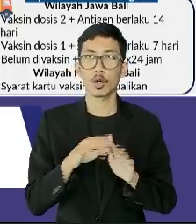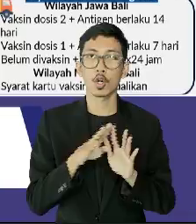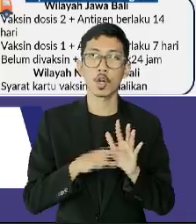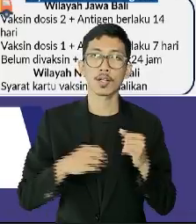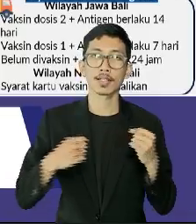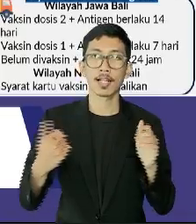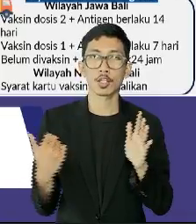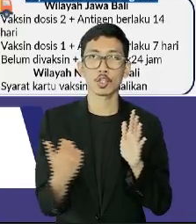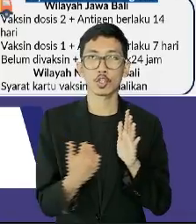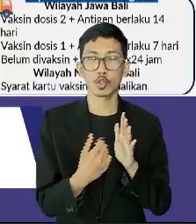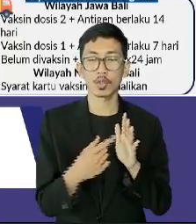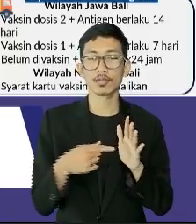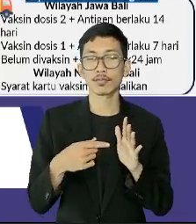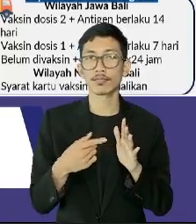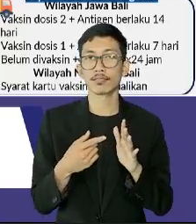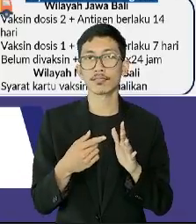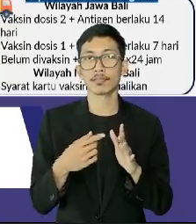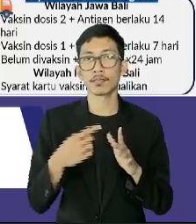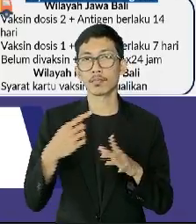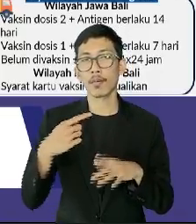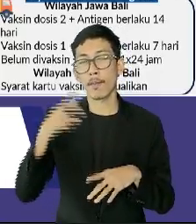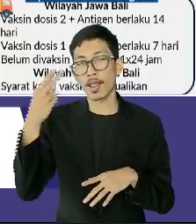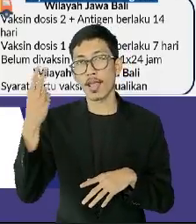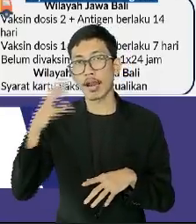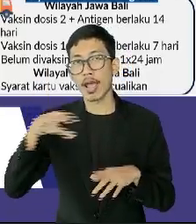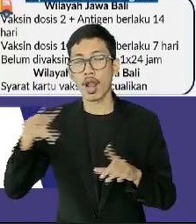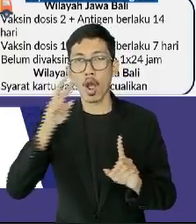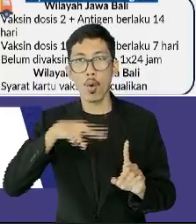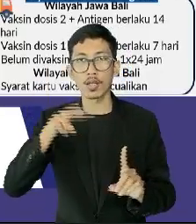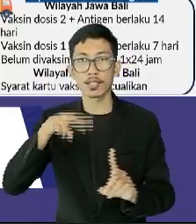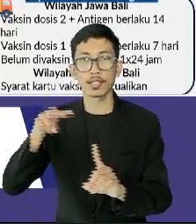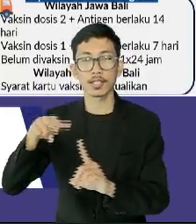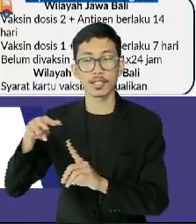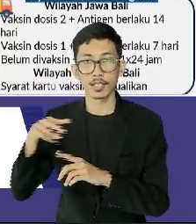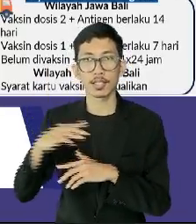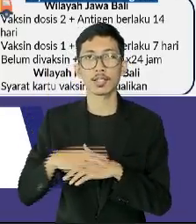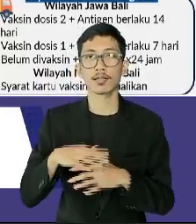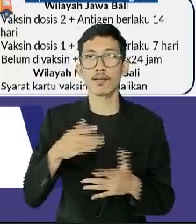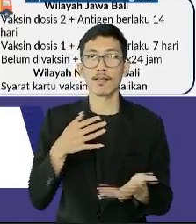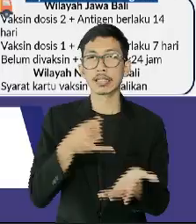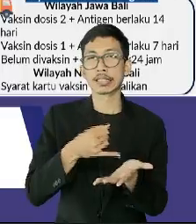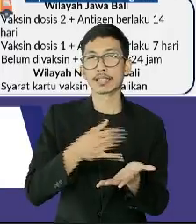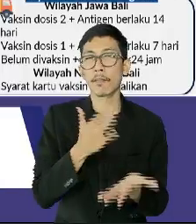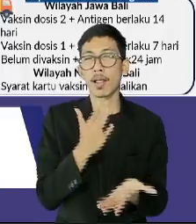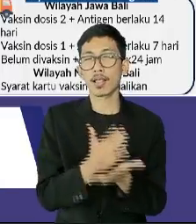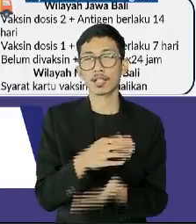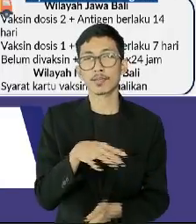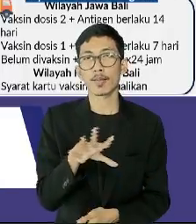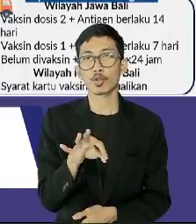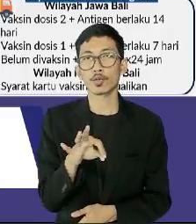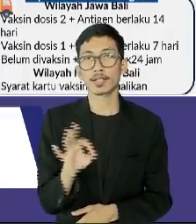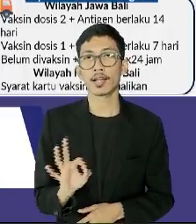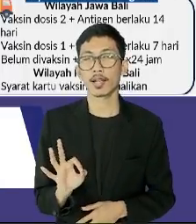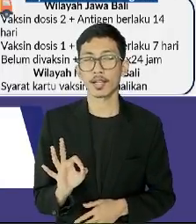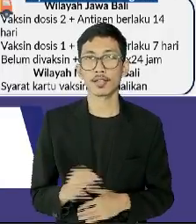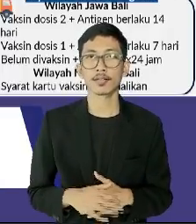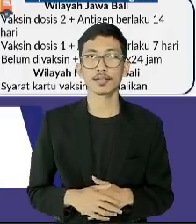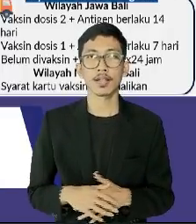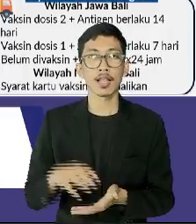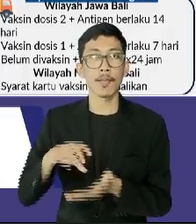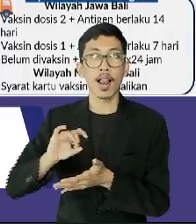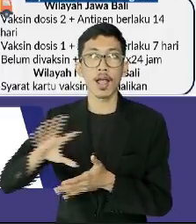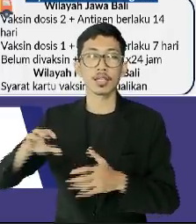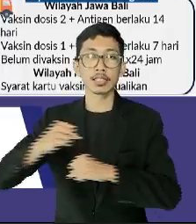yang diawasi oleh Pemda setempat berkapasitas 50%. Sedangkan hal yang sama diterapkan pada pusat